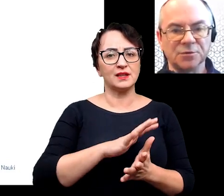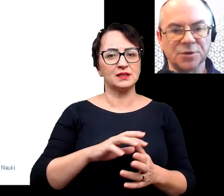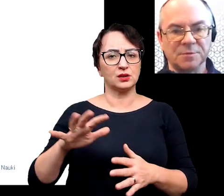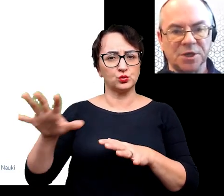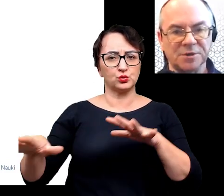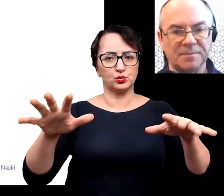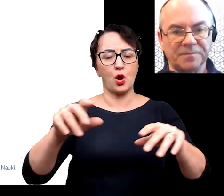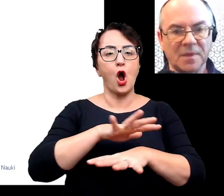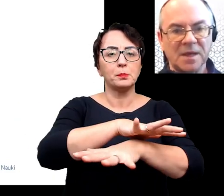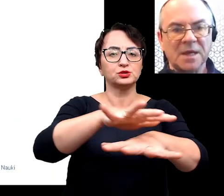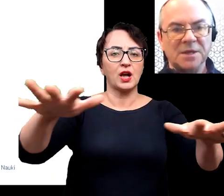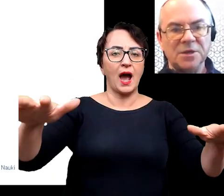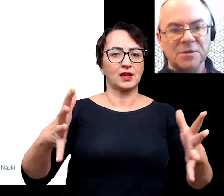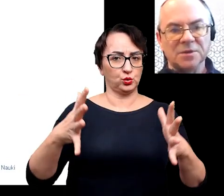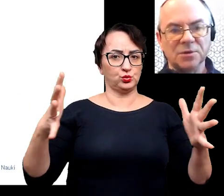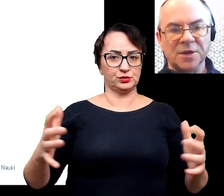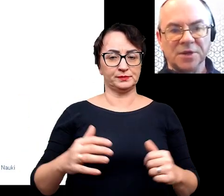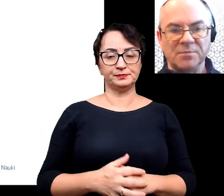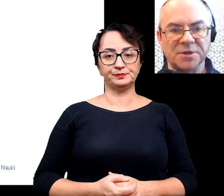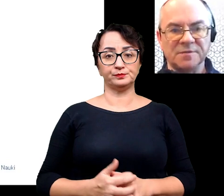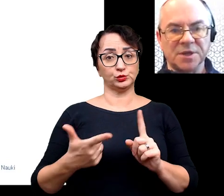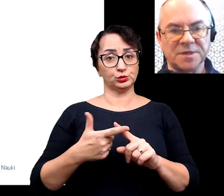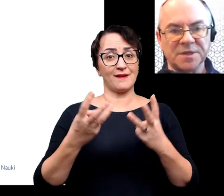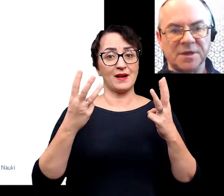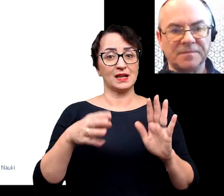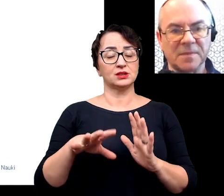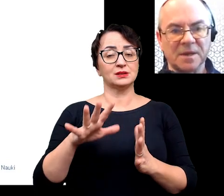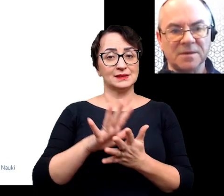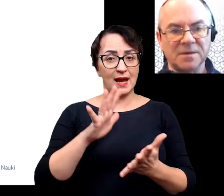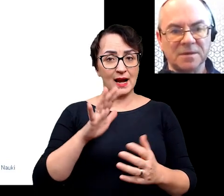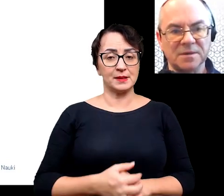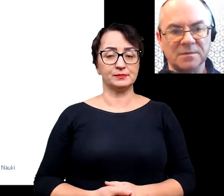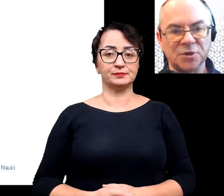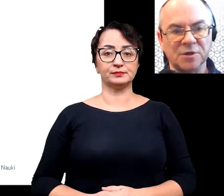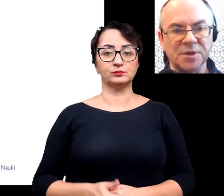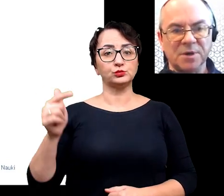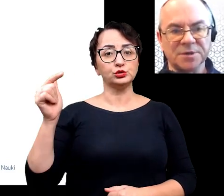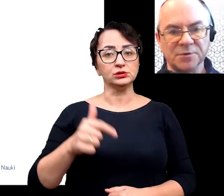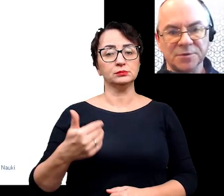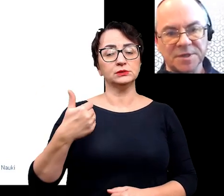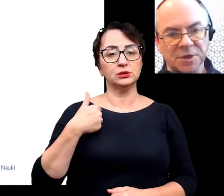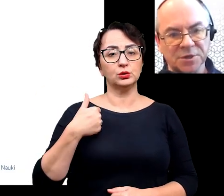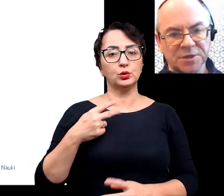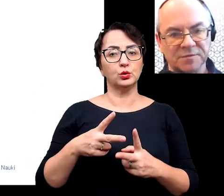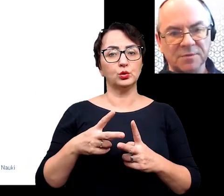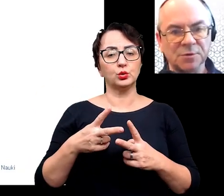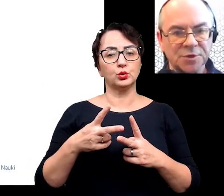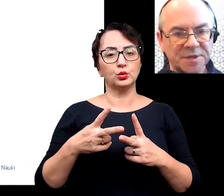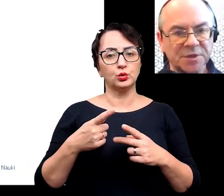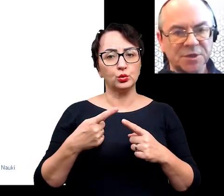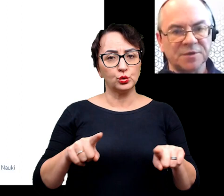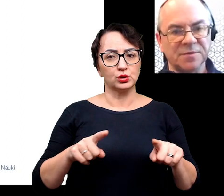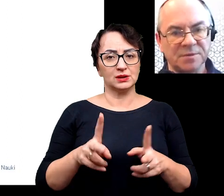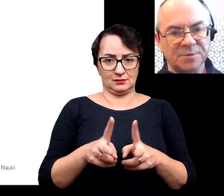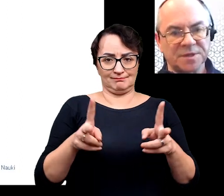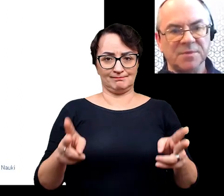na dużym obszarze. I druga taka bardzo ważna cecha. Musiał mieć bardzo krótki zasięg czasowy.